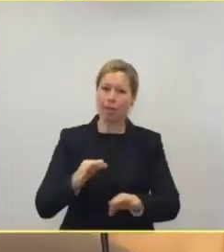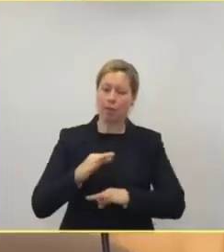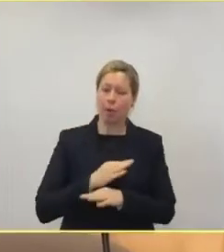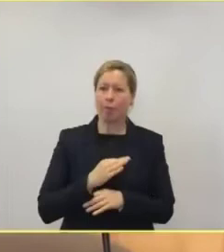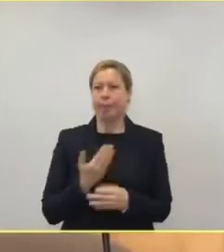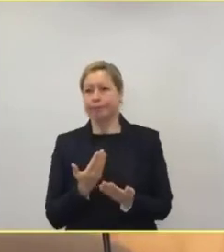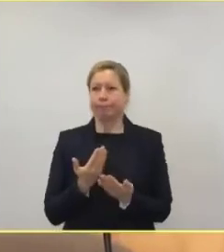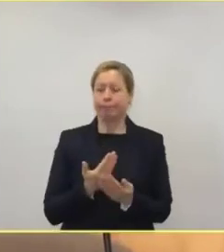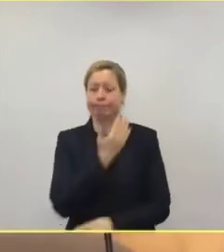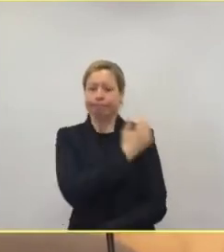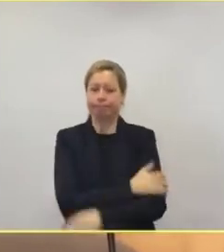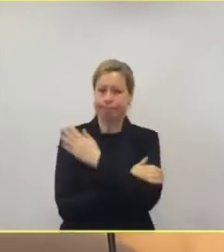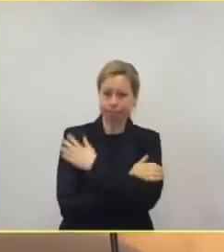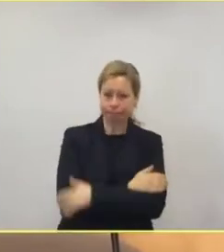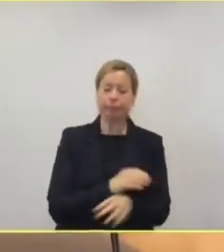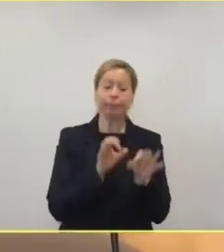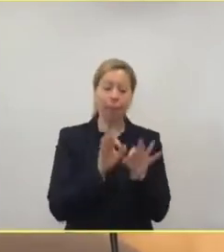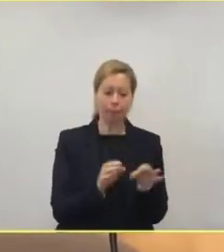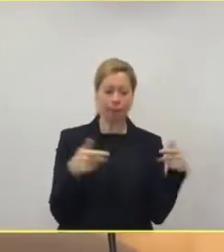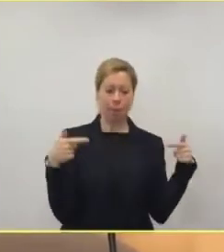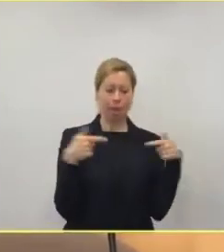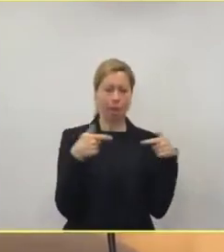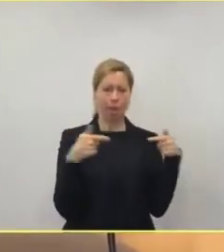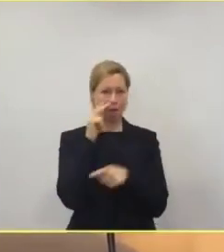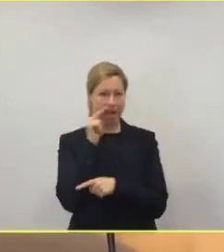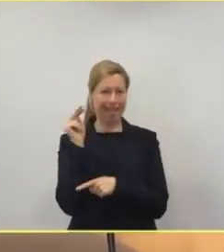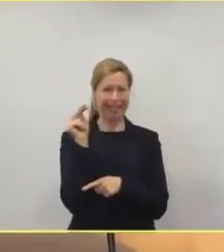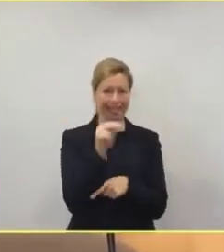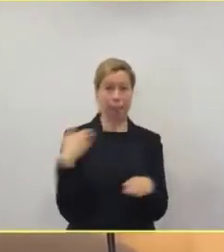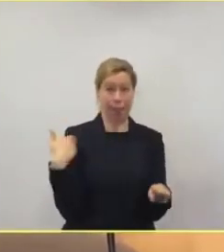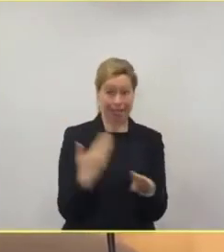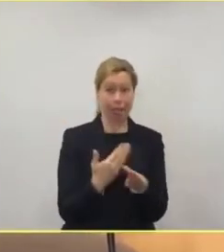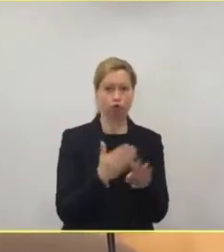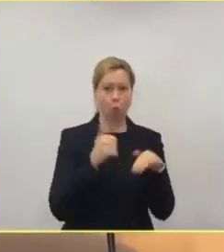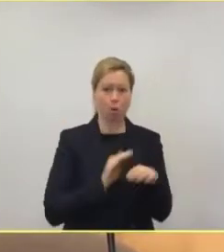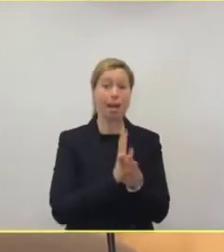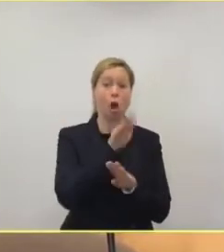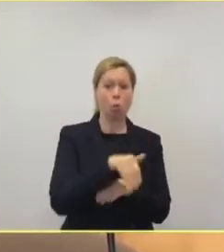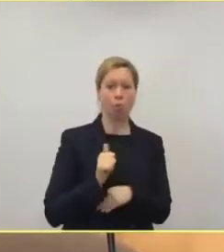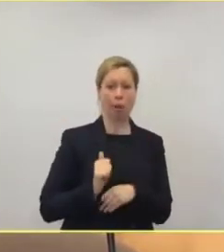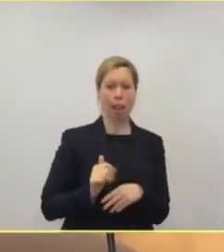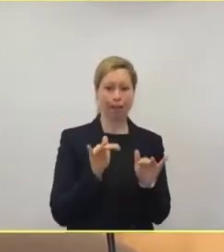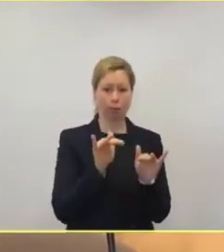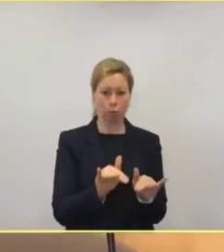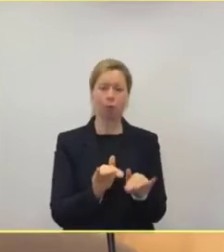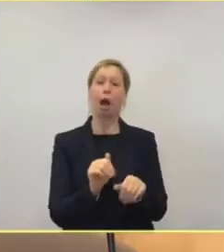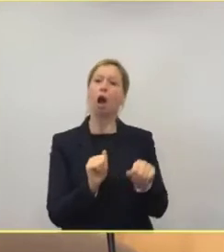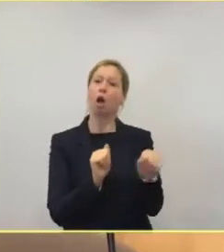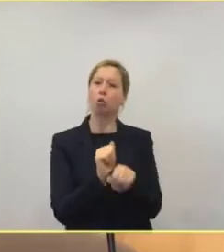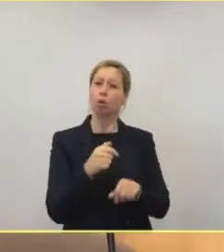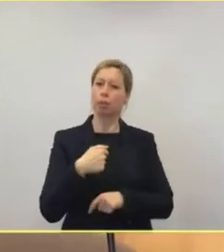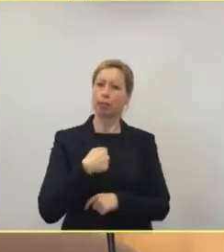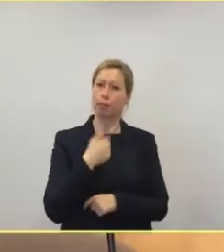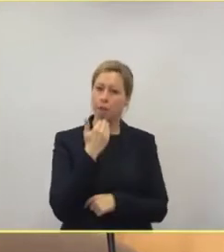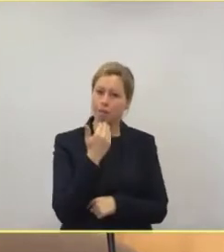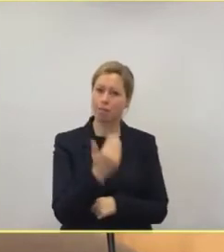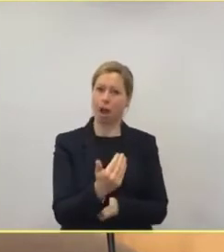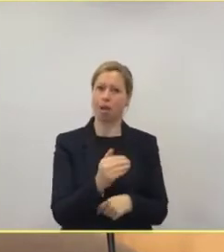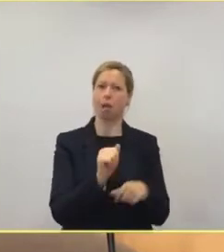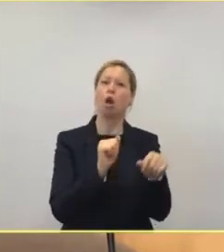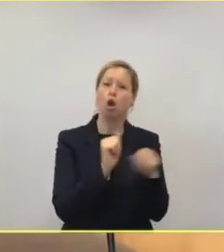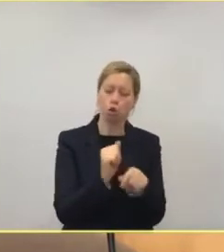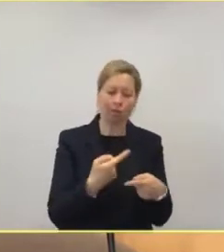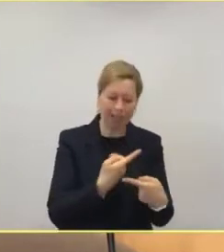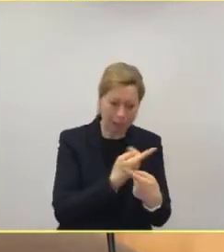der Sicht der Pflege, die eh schon überlastet ist, muss man ganz klar sagen, sind wir ja auch dankbar, dass die Pflegepersonaluntergrenzen überhaupt